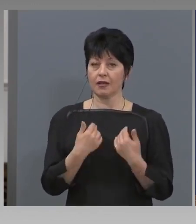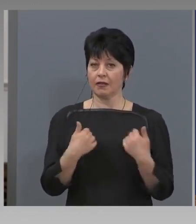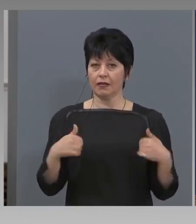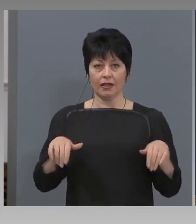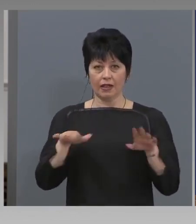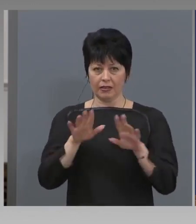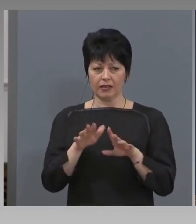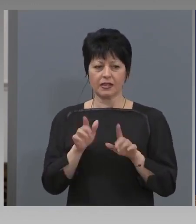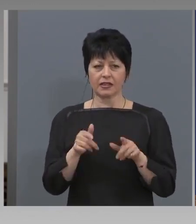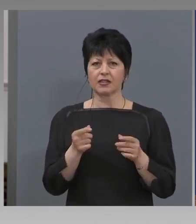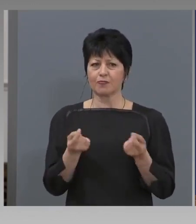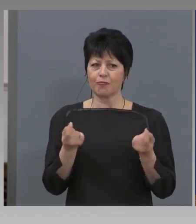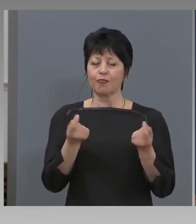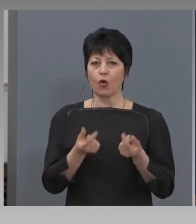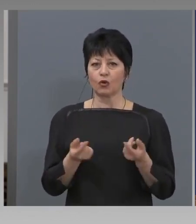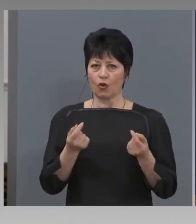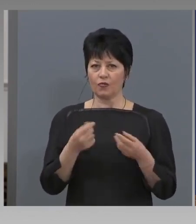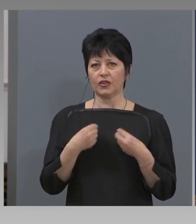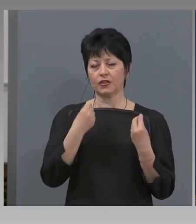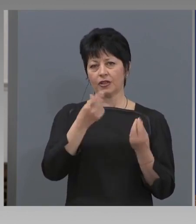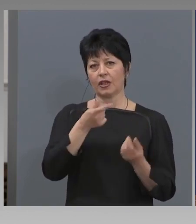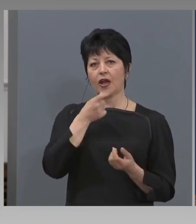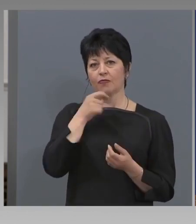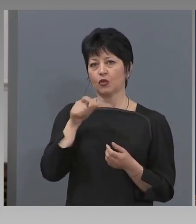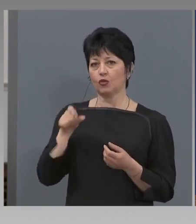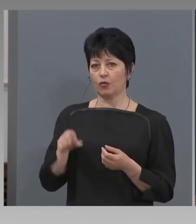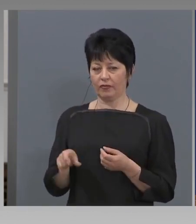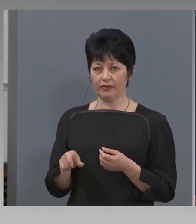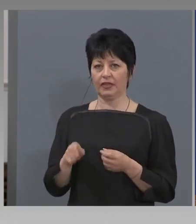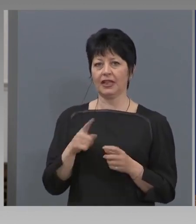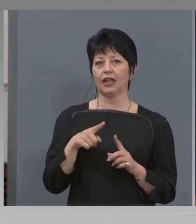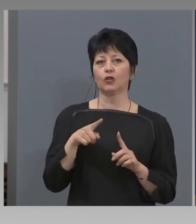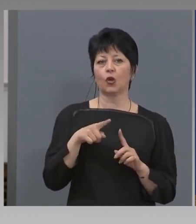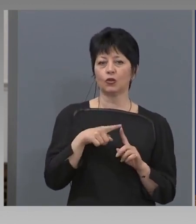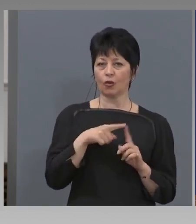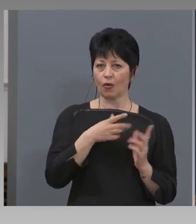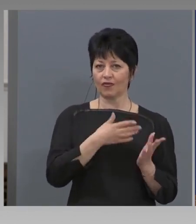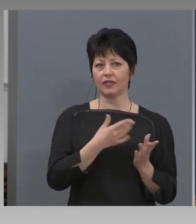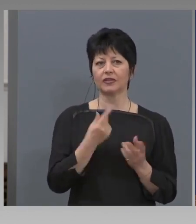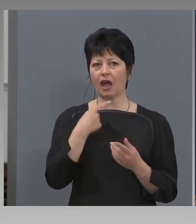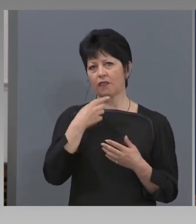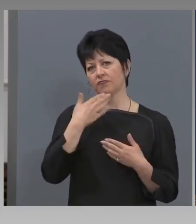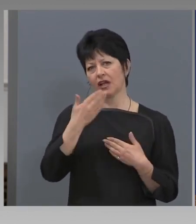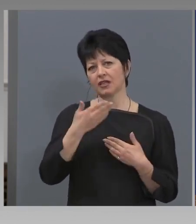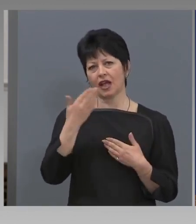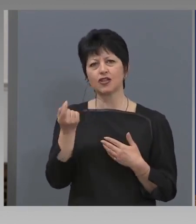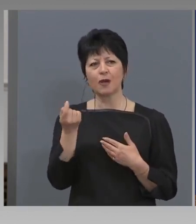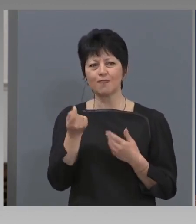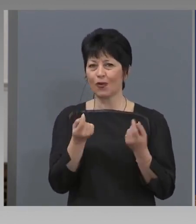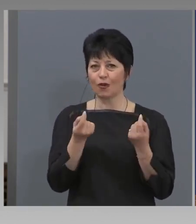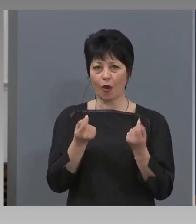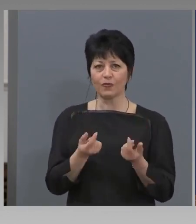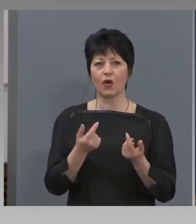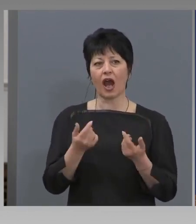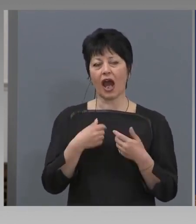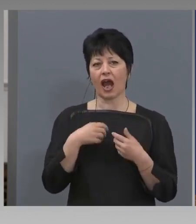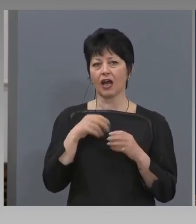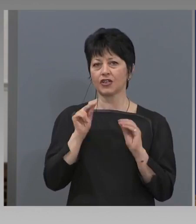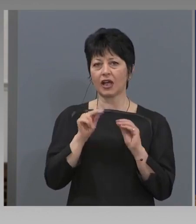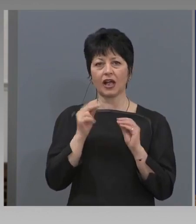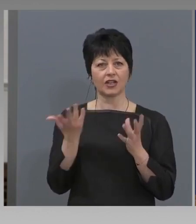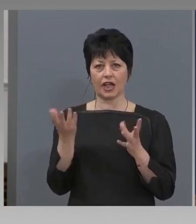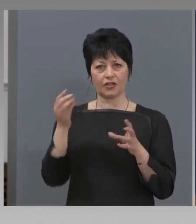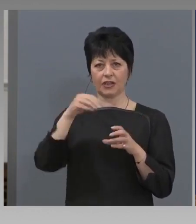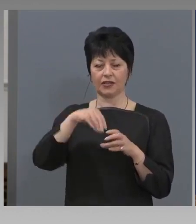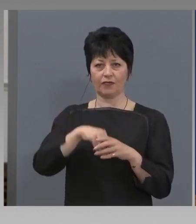са с подобни, но ще дам думата на Тодор да го разкаже по-подробно. И аз ще кажа как ще се